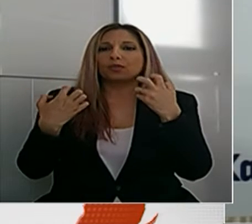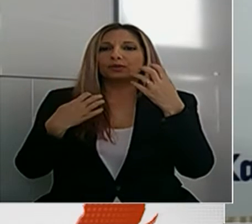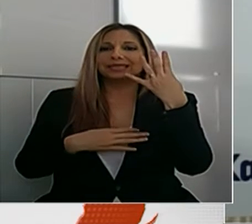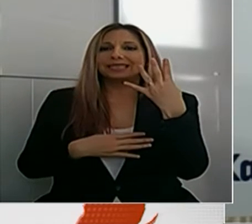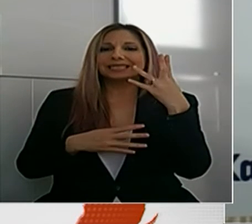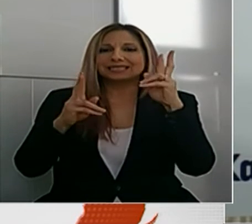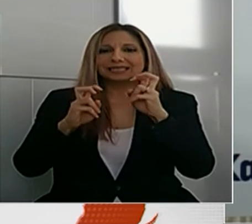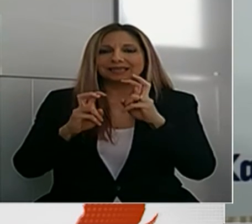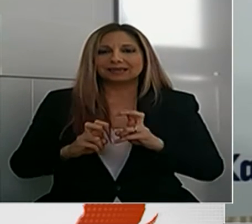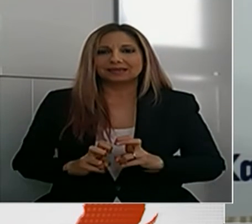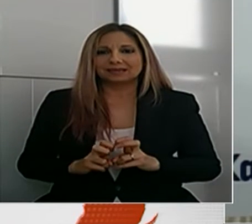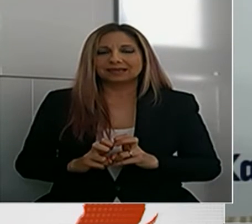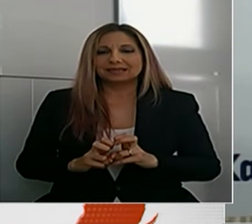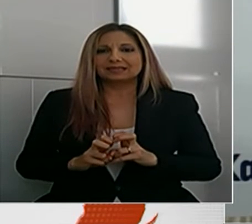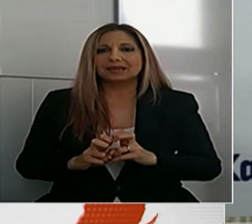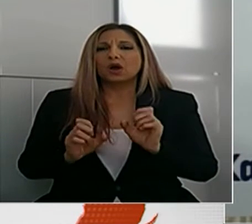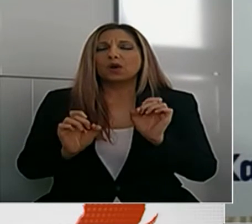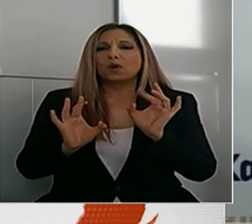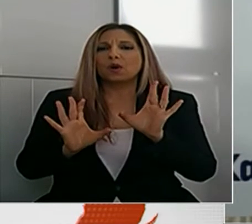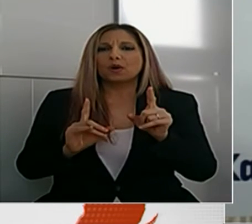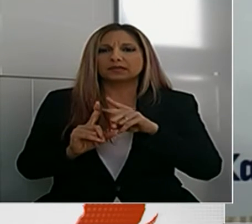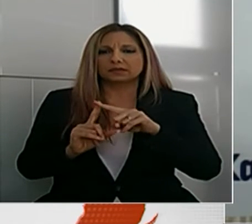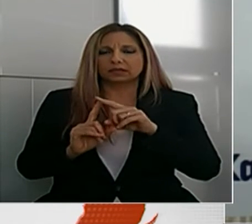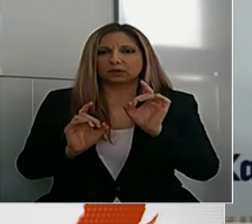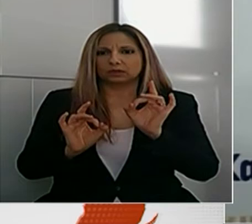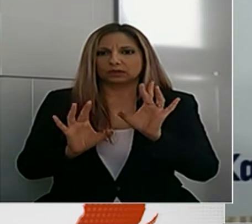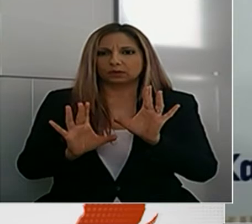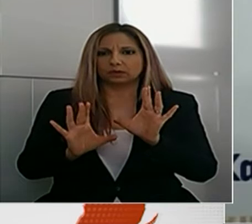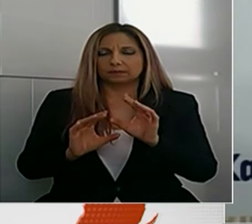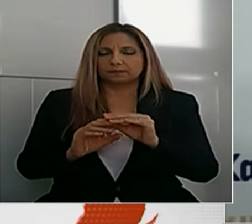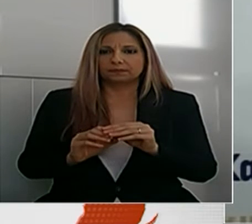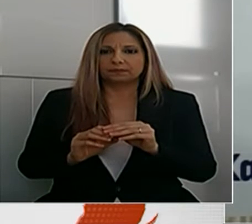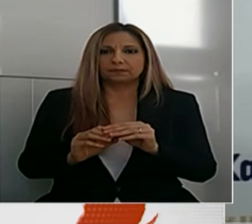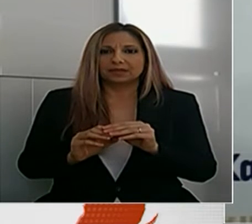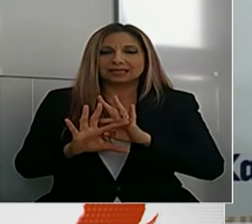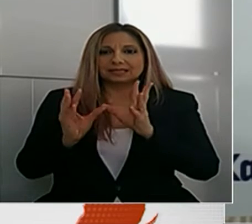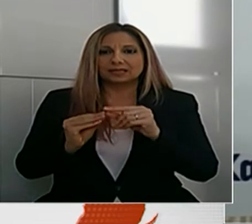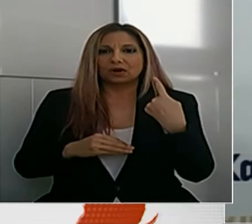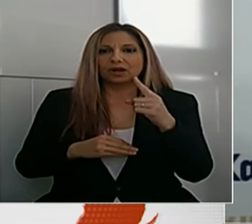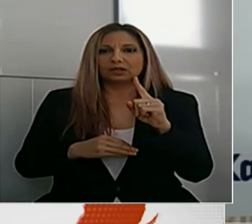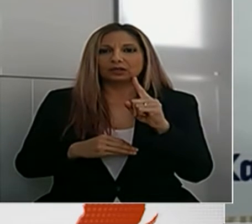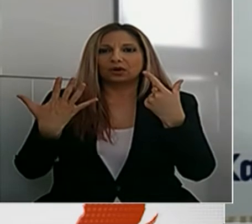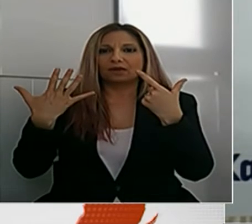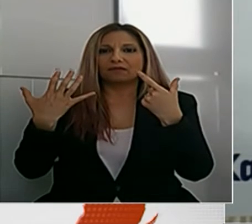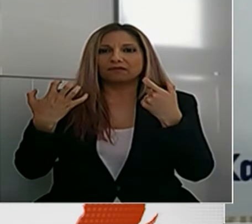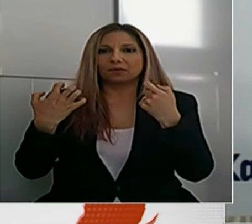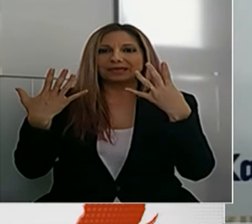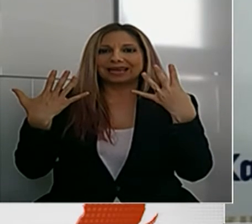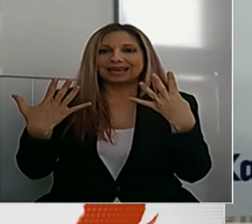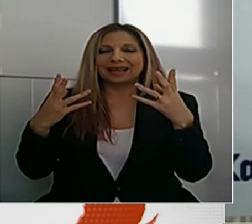συμβαλλόμενα εργαστήρια χωρίς θετικό αποτέλεσμα. Από σύνολο 179 διαγνώσεων από τη διαδικασία